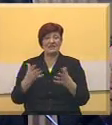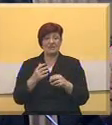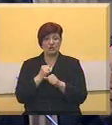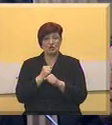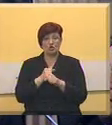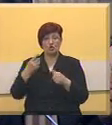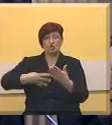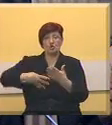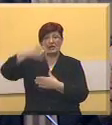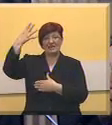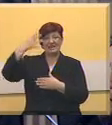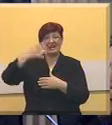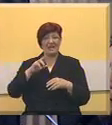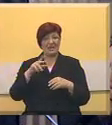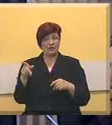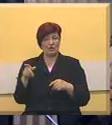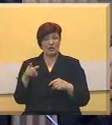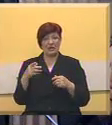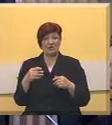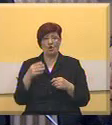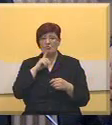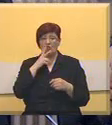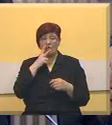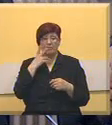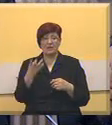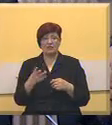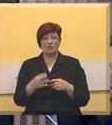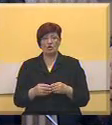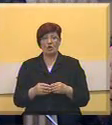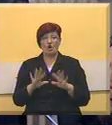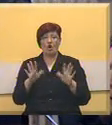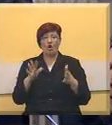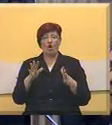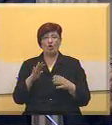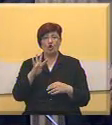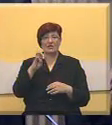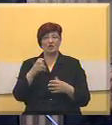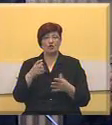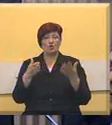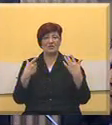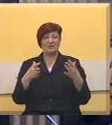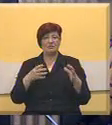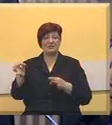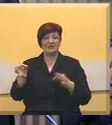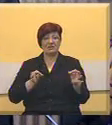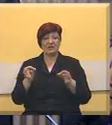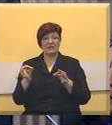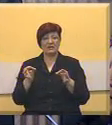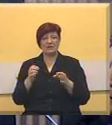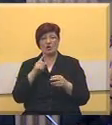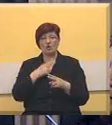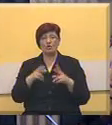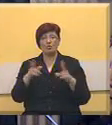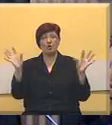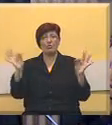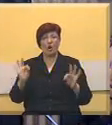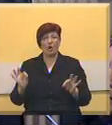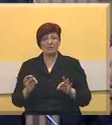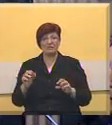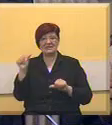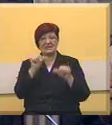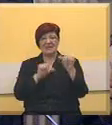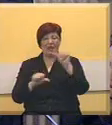to je zgrad rektorata u kojoj je predviđeno oko 470 kvadratnih metara koji su potpuno opravljeni za